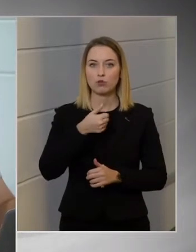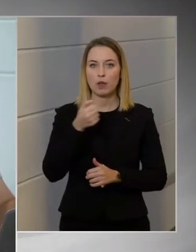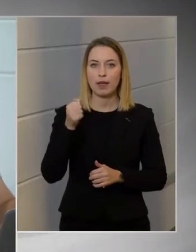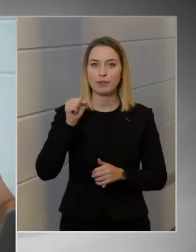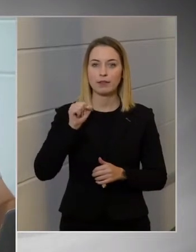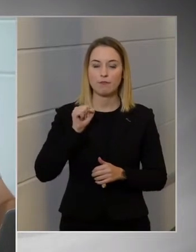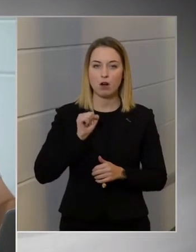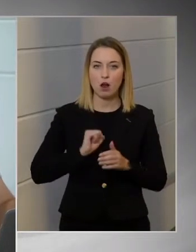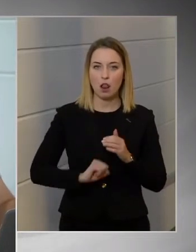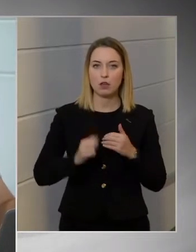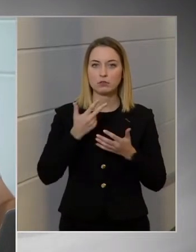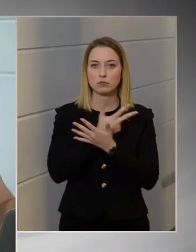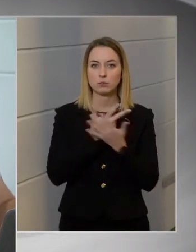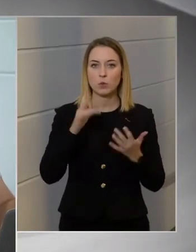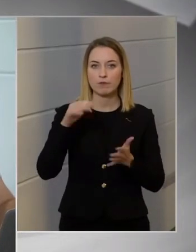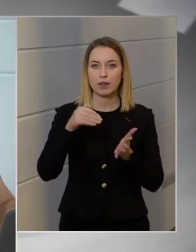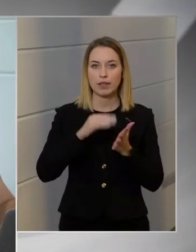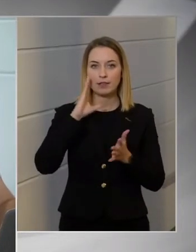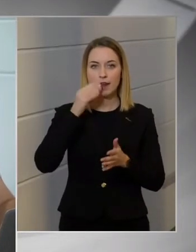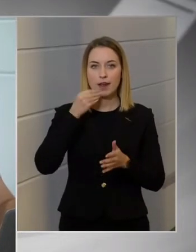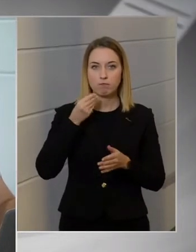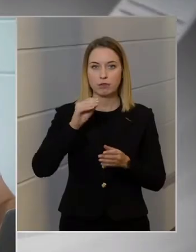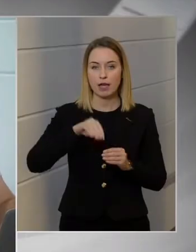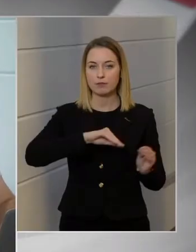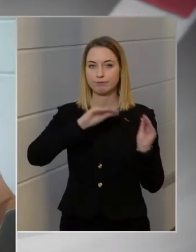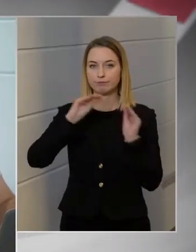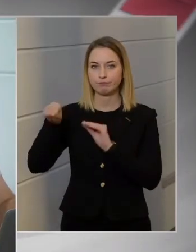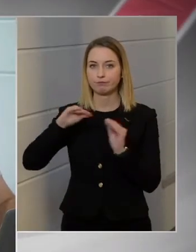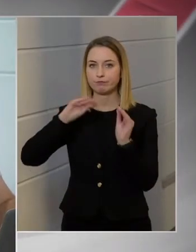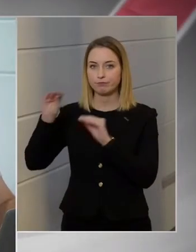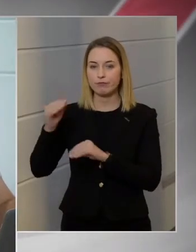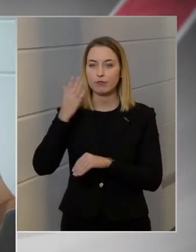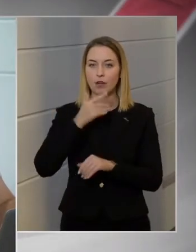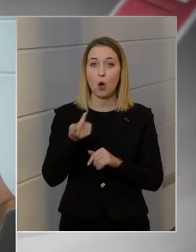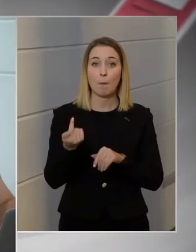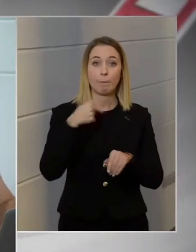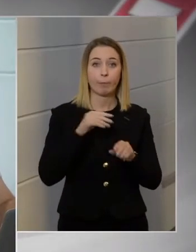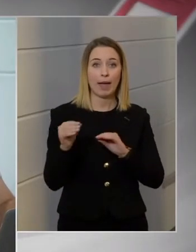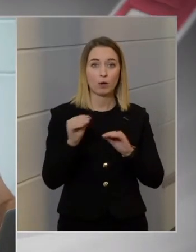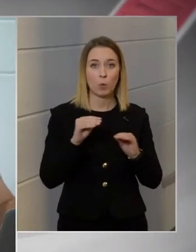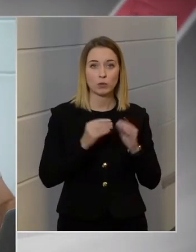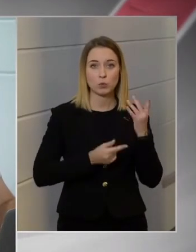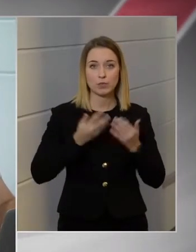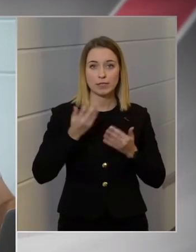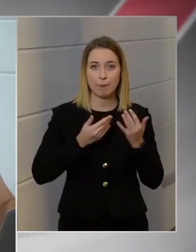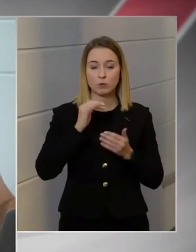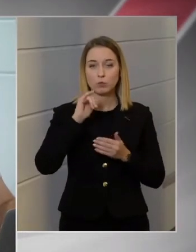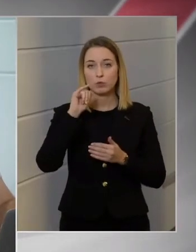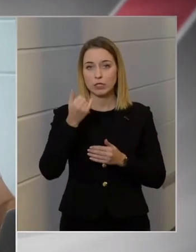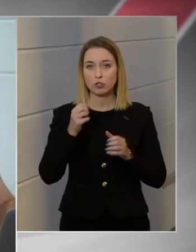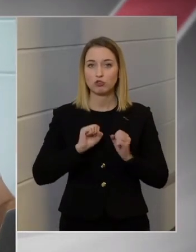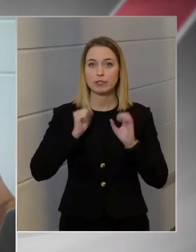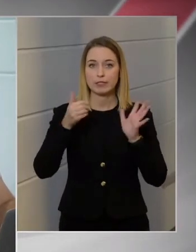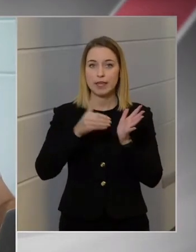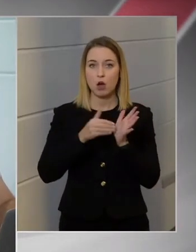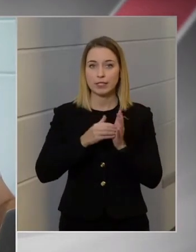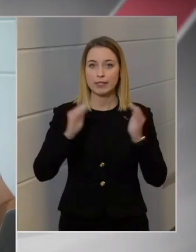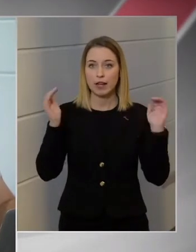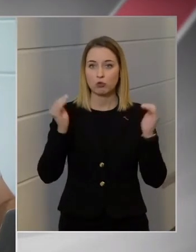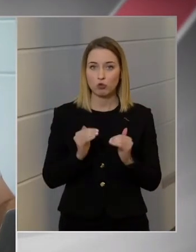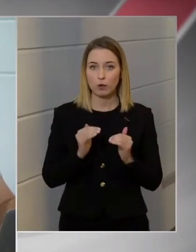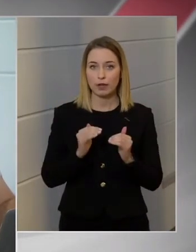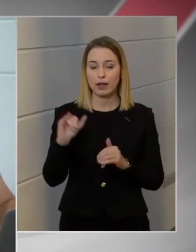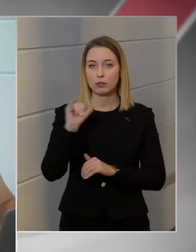alatt 84 ezeren költöztek ki. És még hogyha beköltözőket számítjuk, akkor is 16 ezerrel csökkent